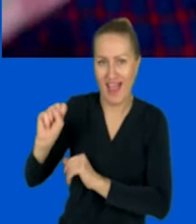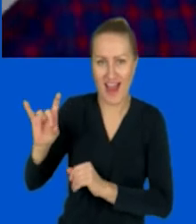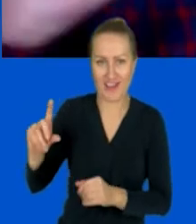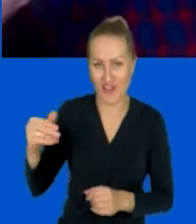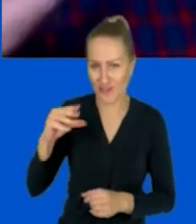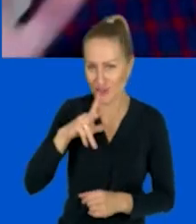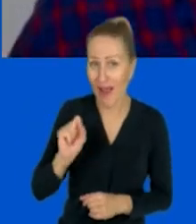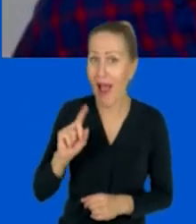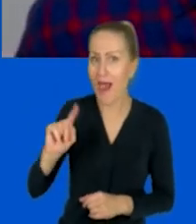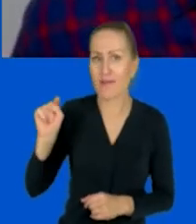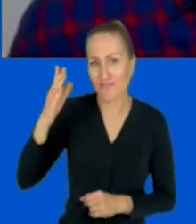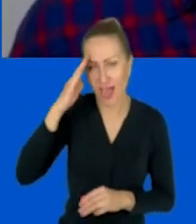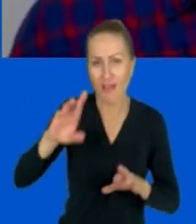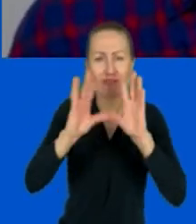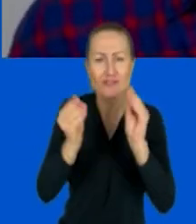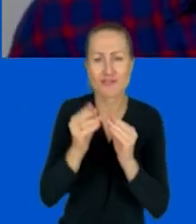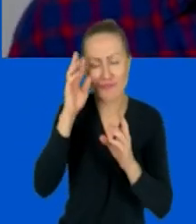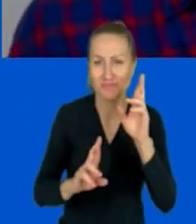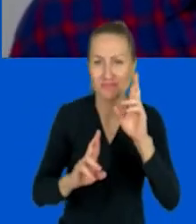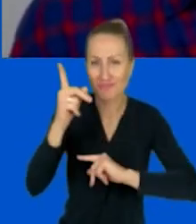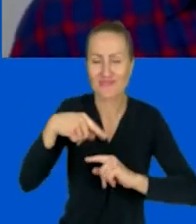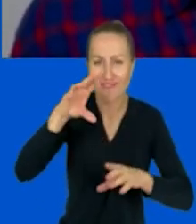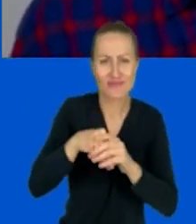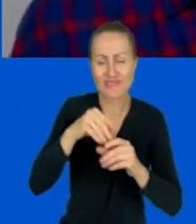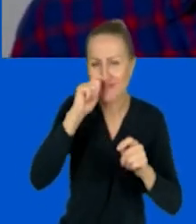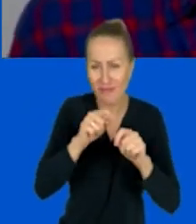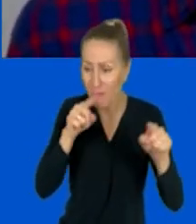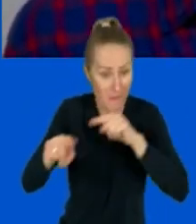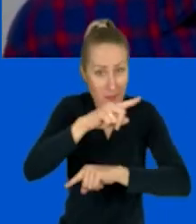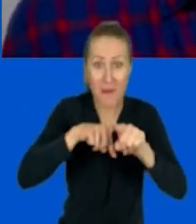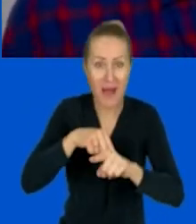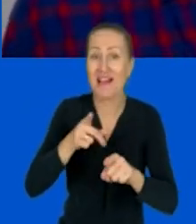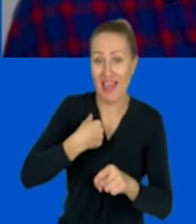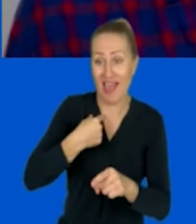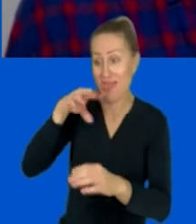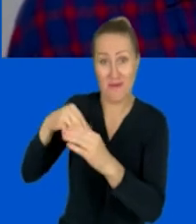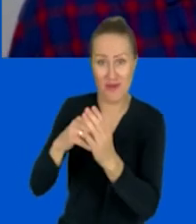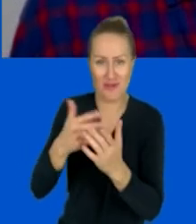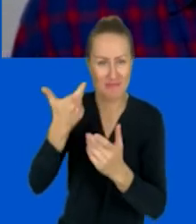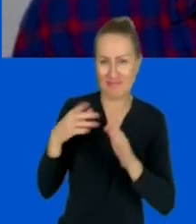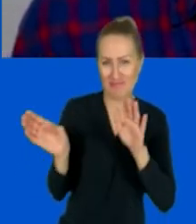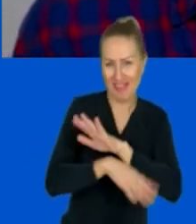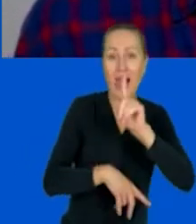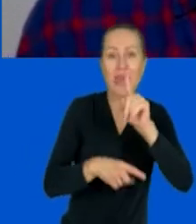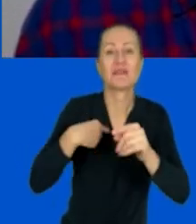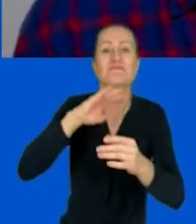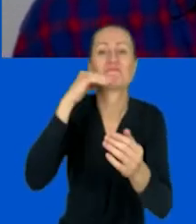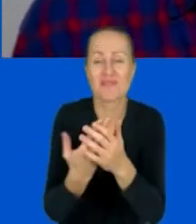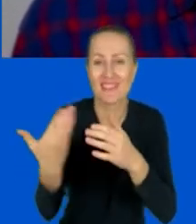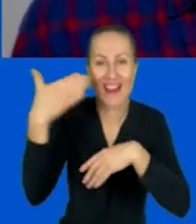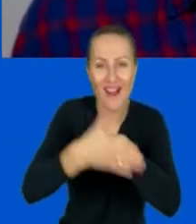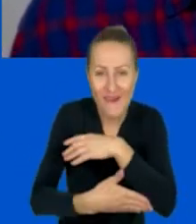ona tak ogarnia tutaj te wszystkie kanały i narzędzia, że nie będę potrzebny. Muszę się wam przyznać na sam koniec, że